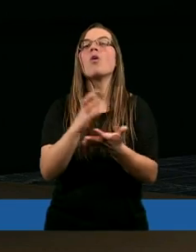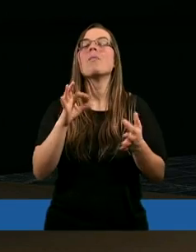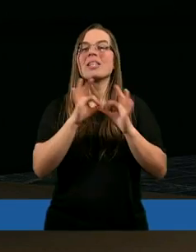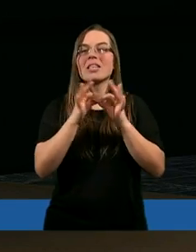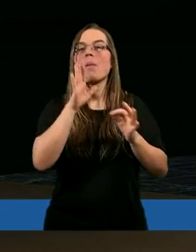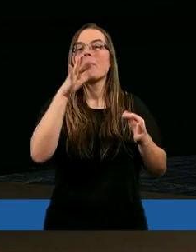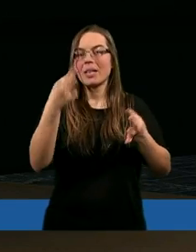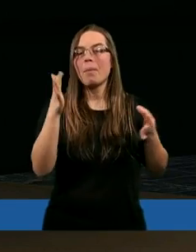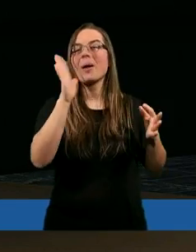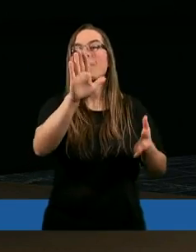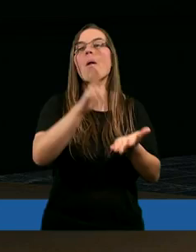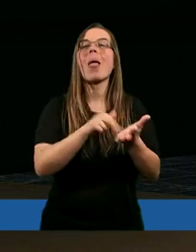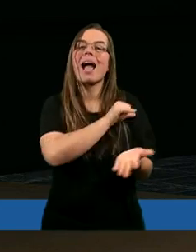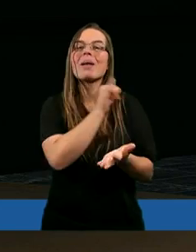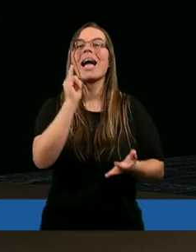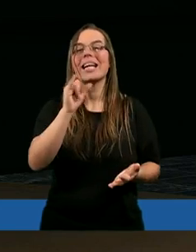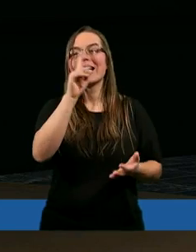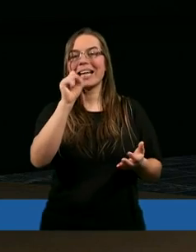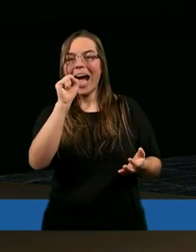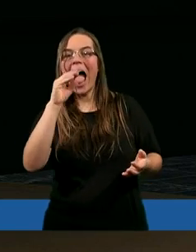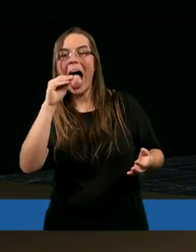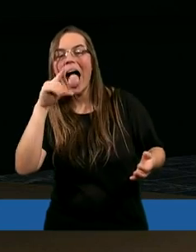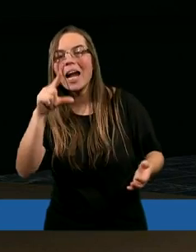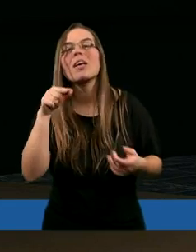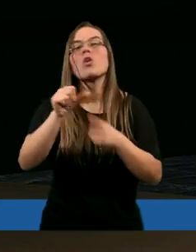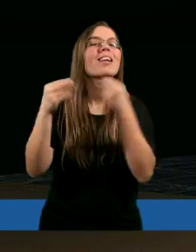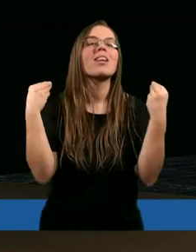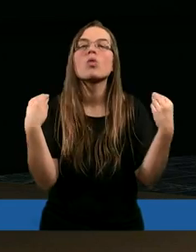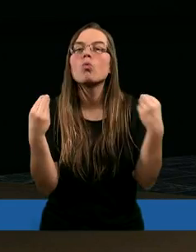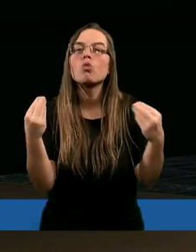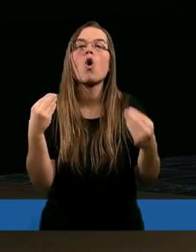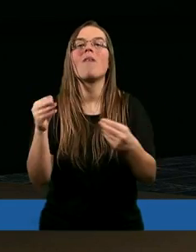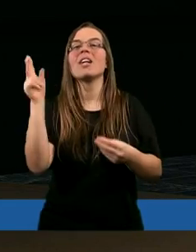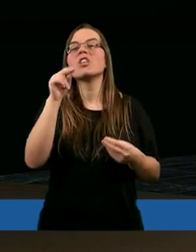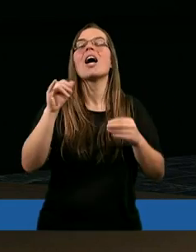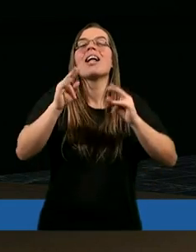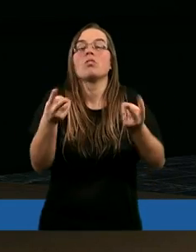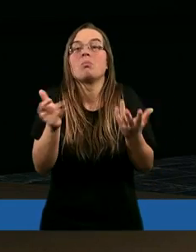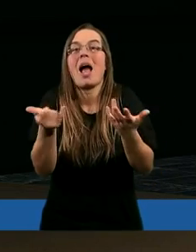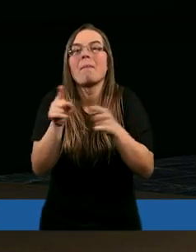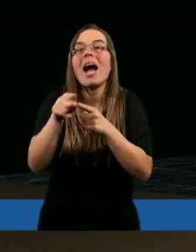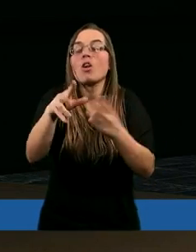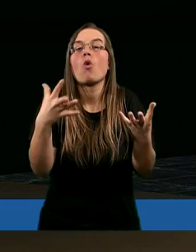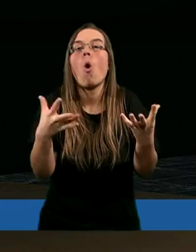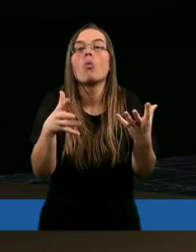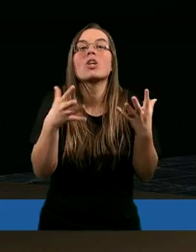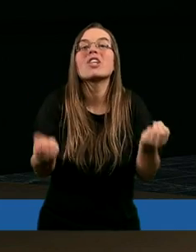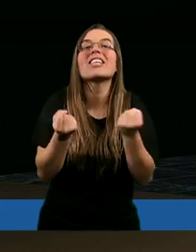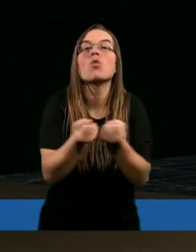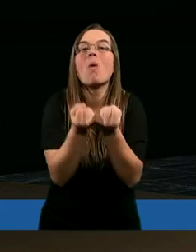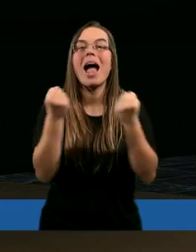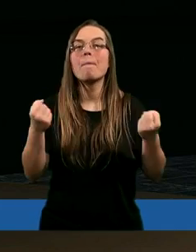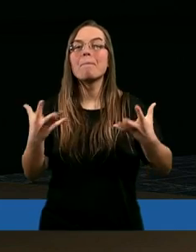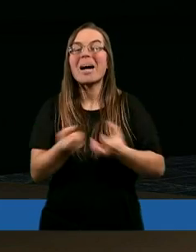tylko będziesz miał na imię Izrael. I wtedy, to jest takie cudowne, że skąd Jakub brał tą siłę, żeby nie puścić